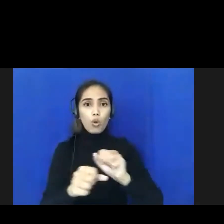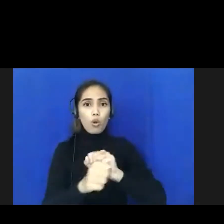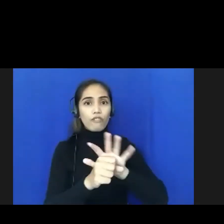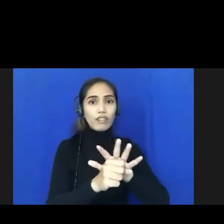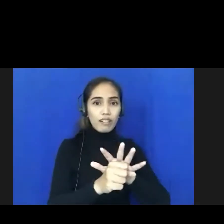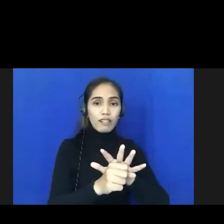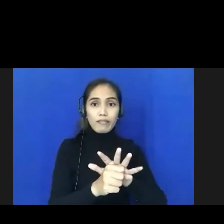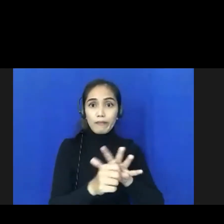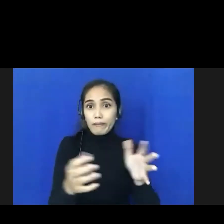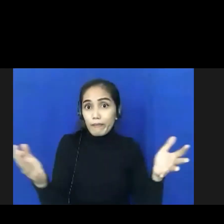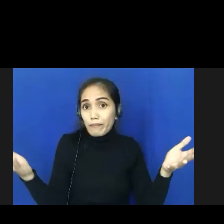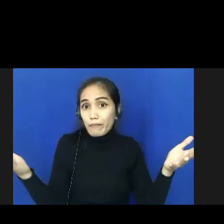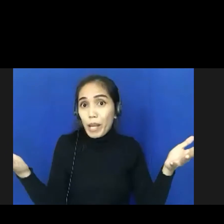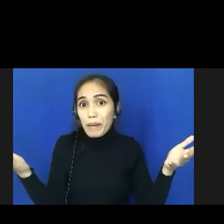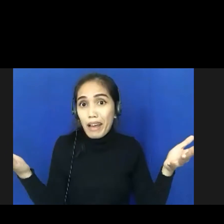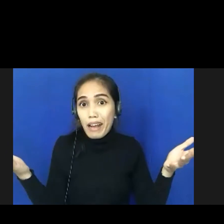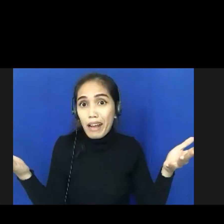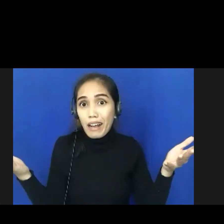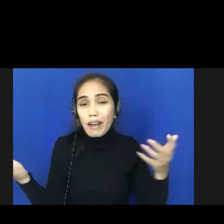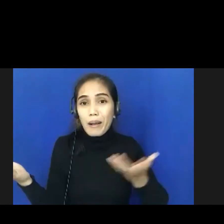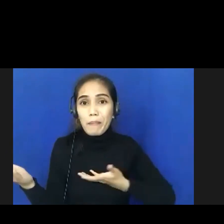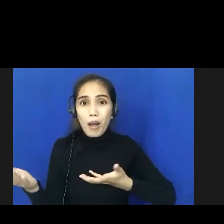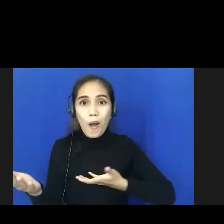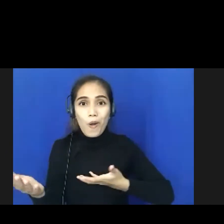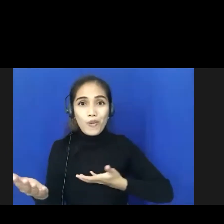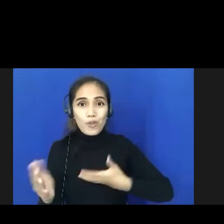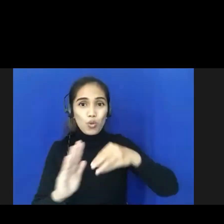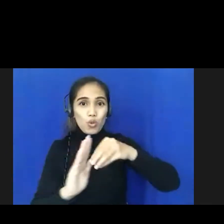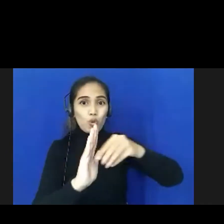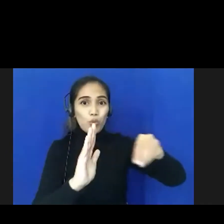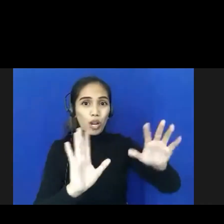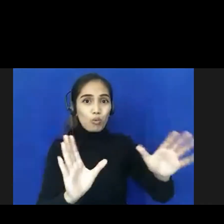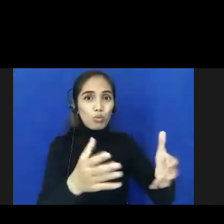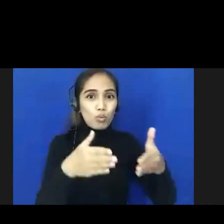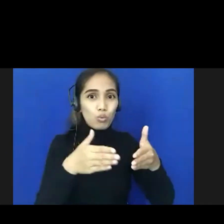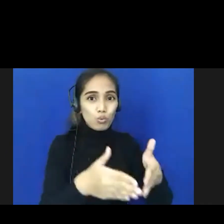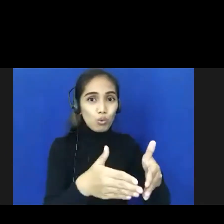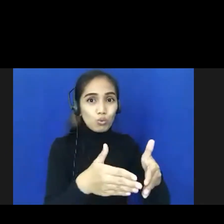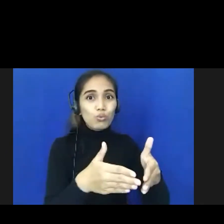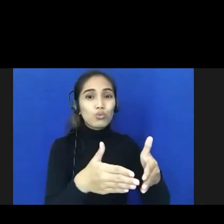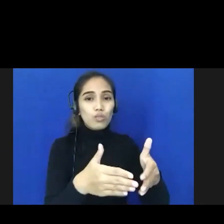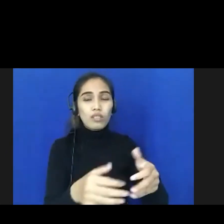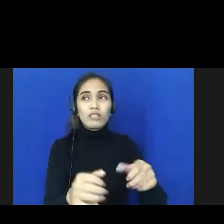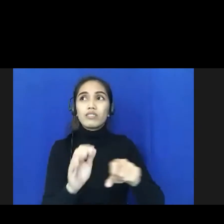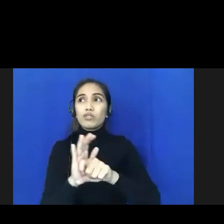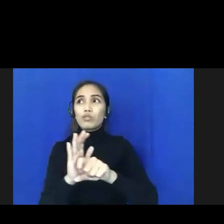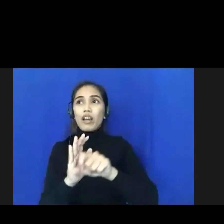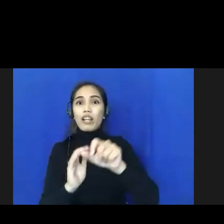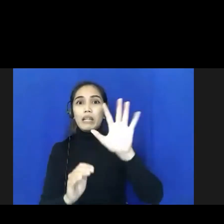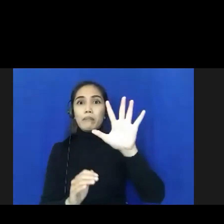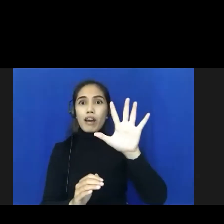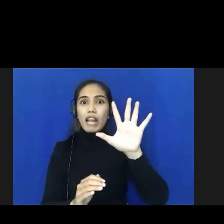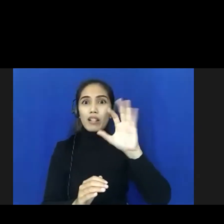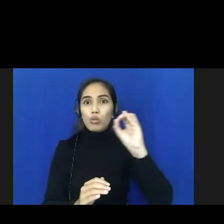ini kan kita menempatkan di satu kuburan yang 500 meter dari pemukiman kemudian